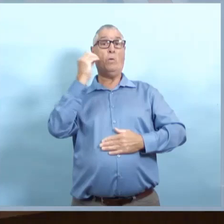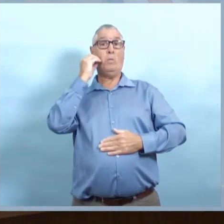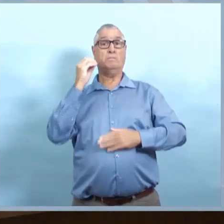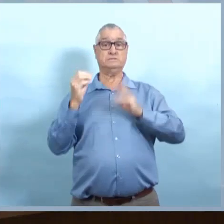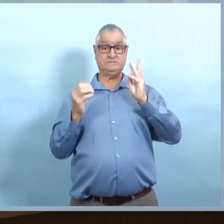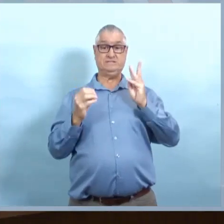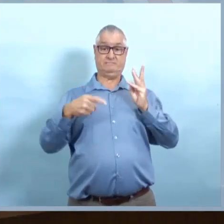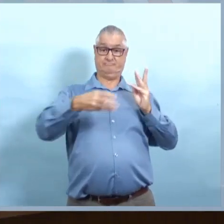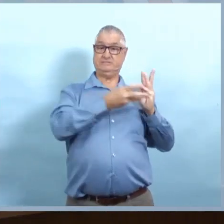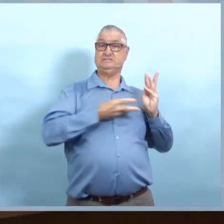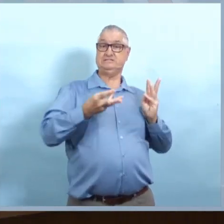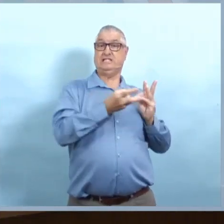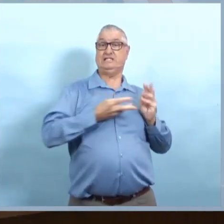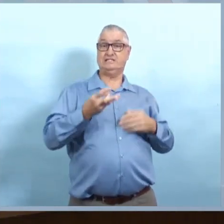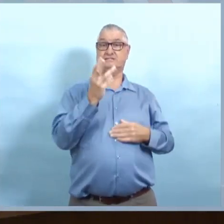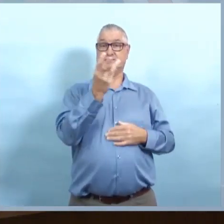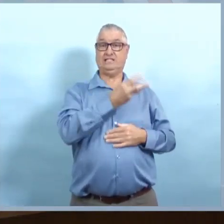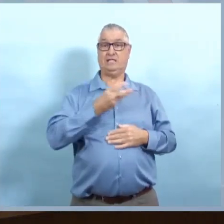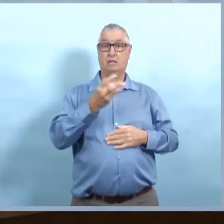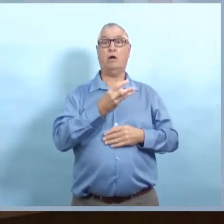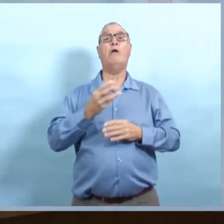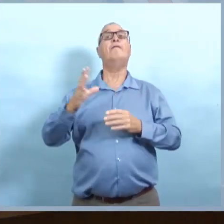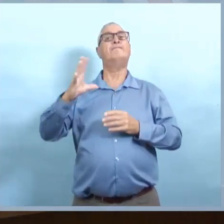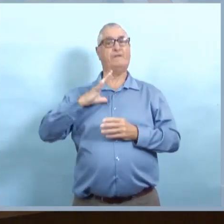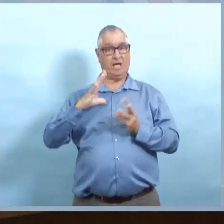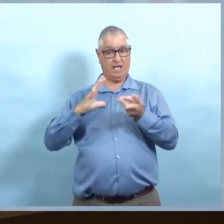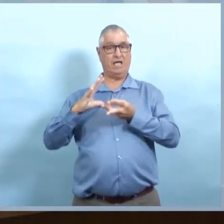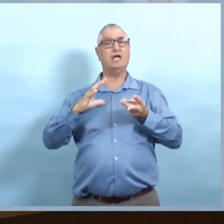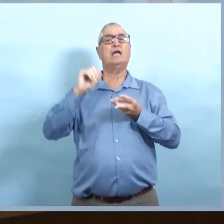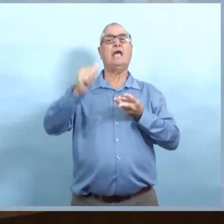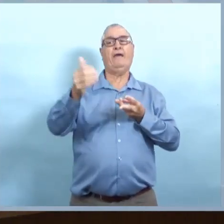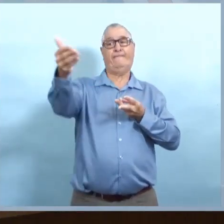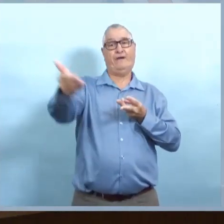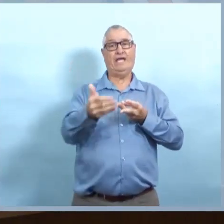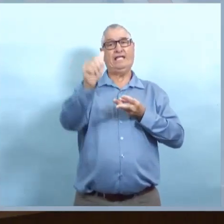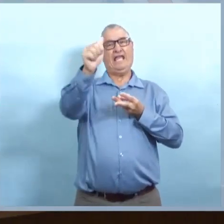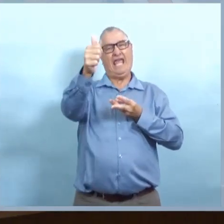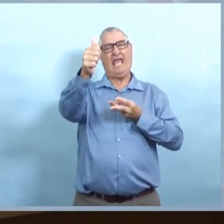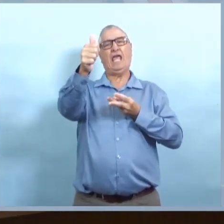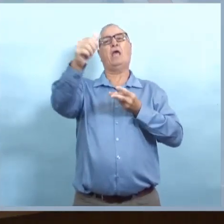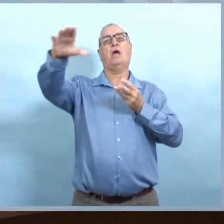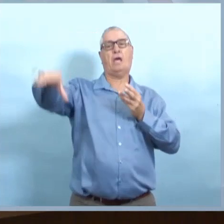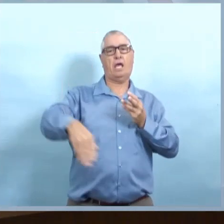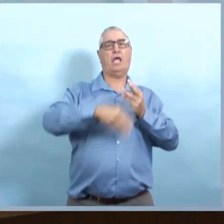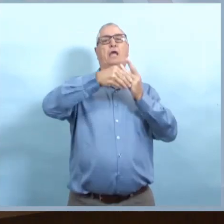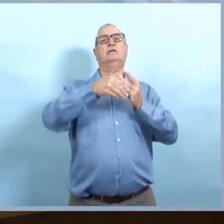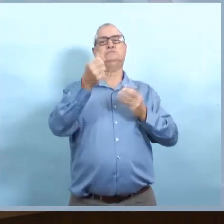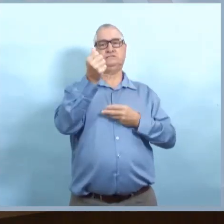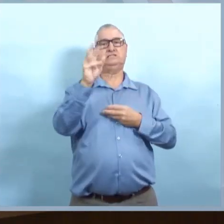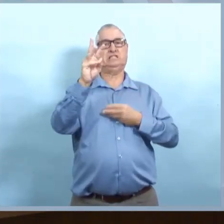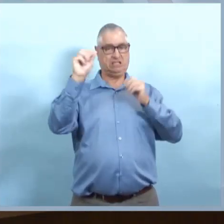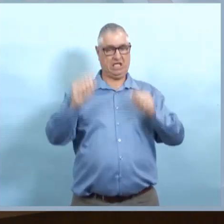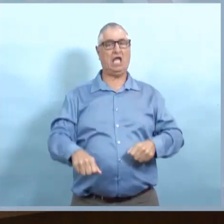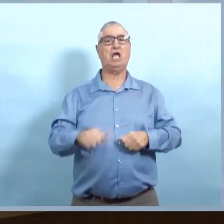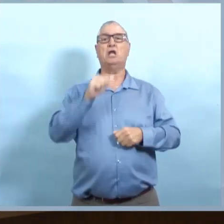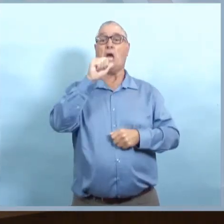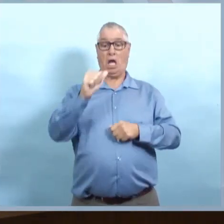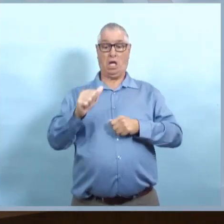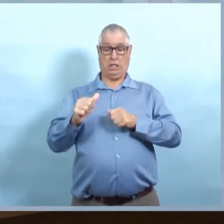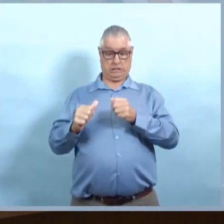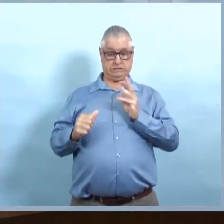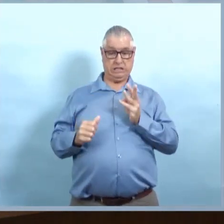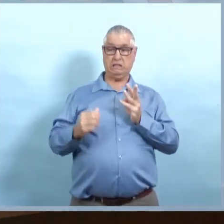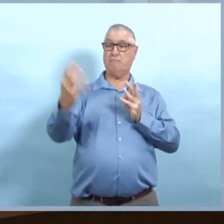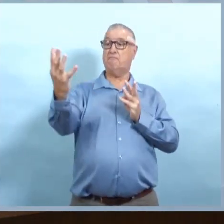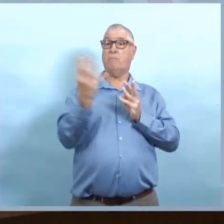concerne les rassemblements privés, ça ne comprend pas les personnes qui habitent dans la résidence. Donc, par exemple, une famille de 6 personnes